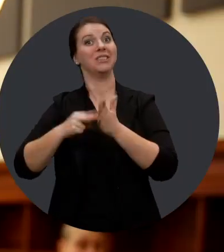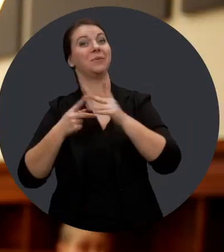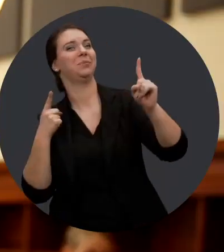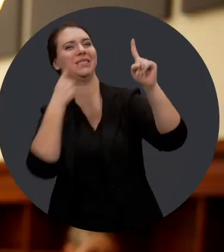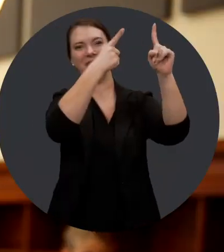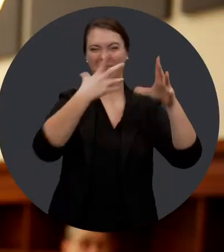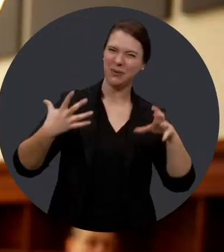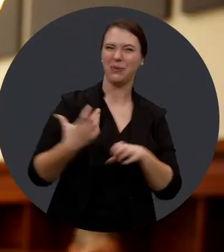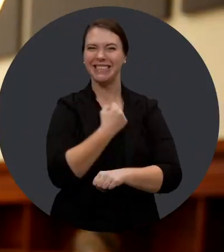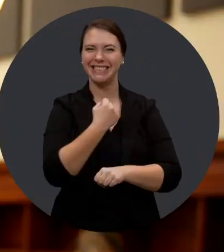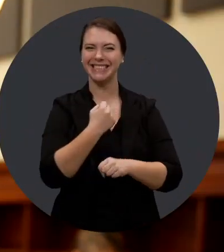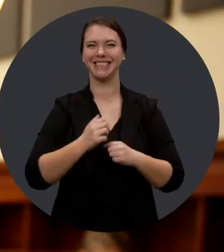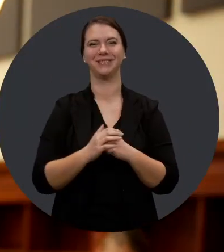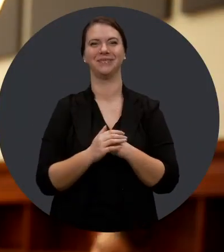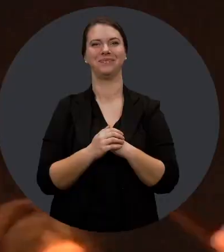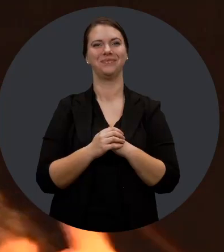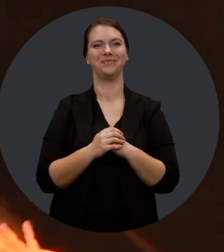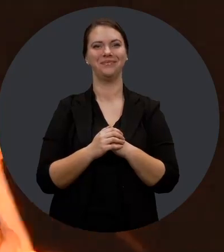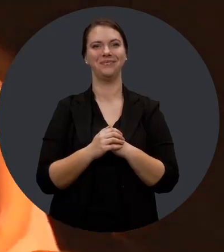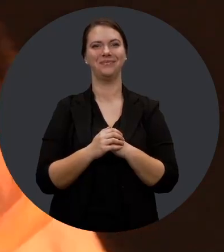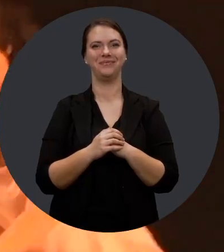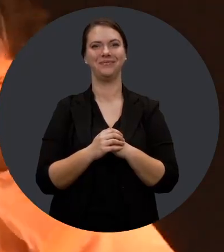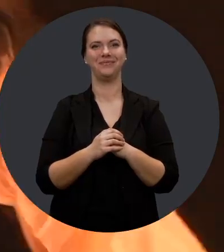chez les Orteils, on peut se dire « Bien, mission accomplie ».